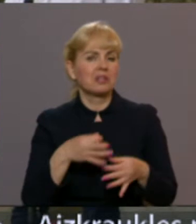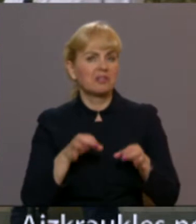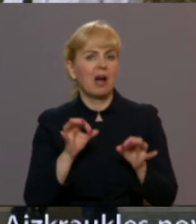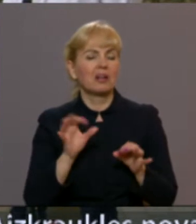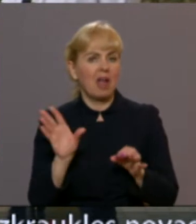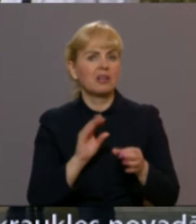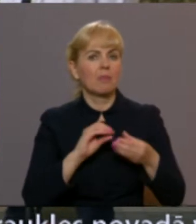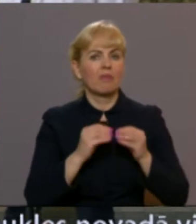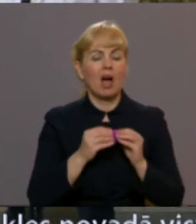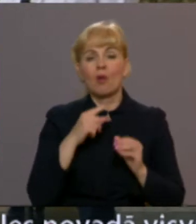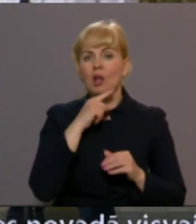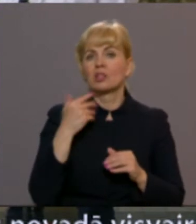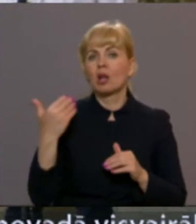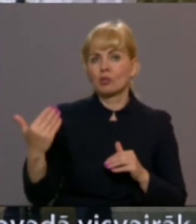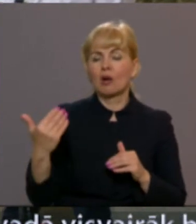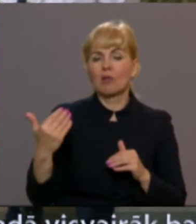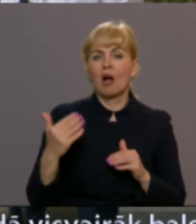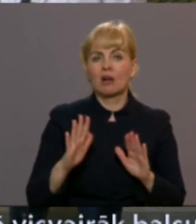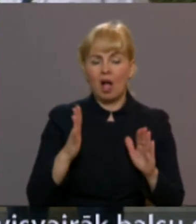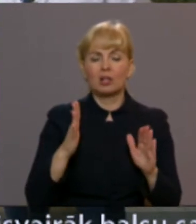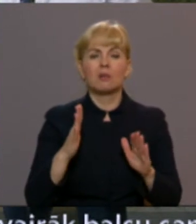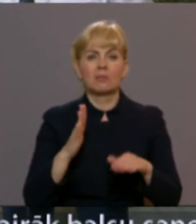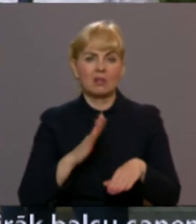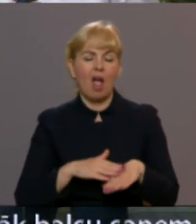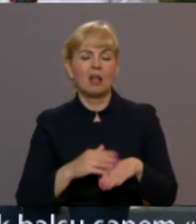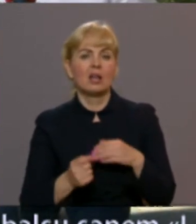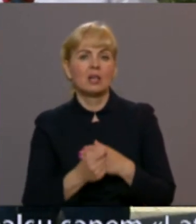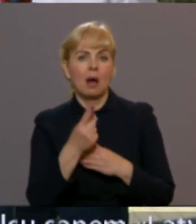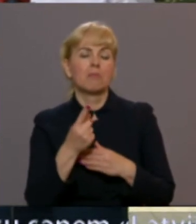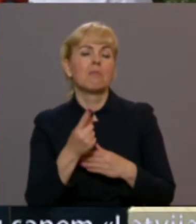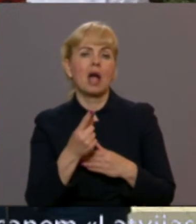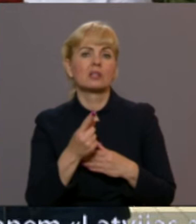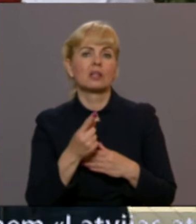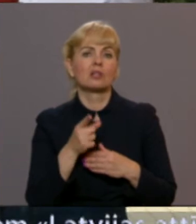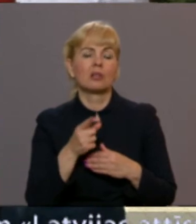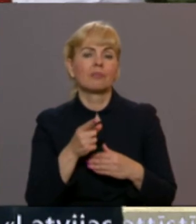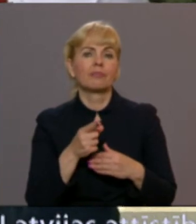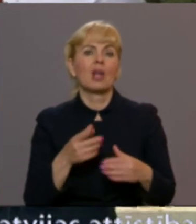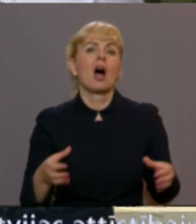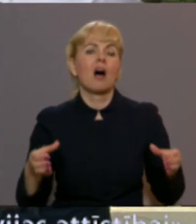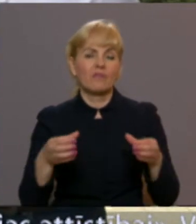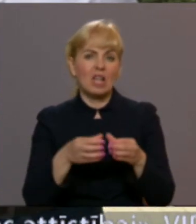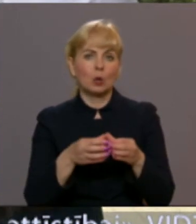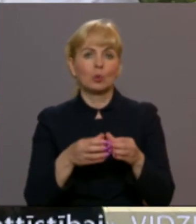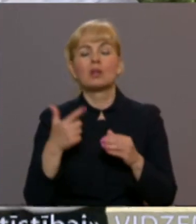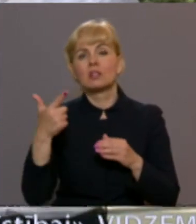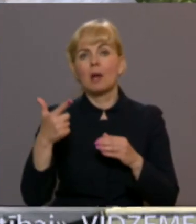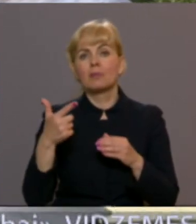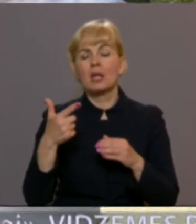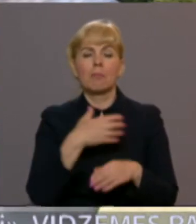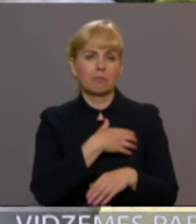vismaz cēsu gadījumā iespējams, ka tie iemesli bija sekojoši, ka apvienojoties septiņām